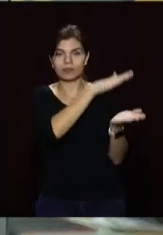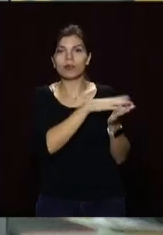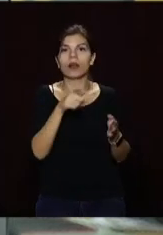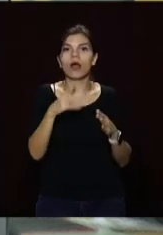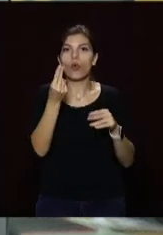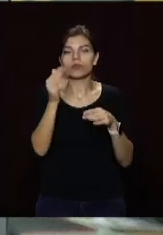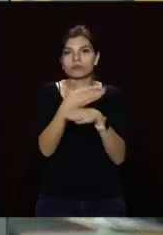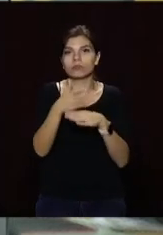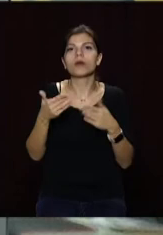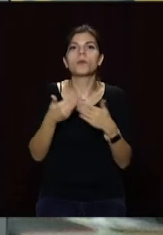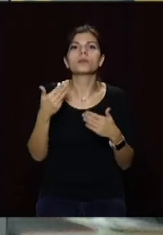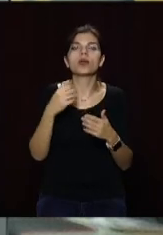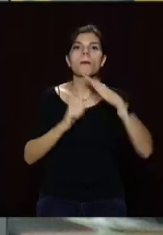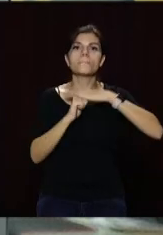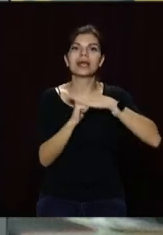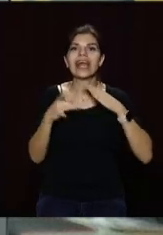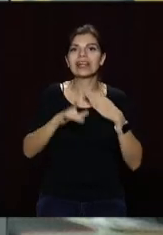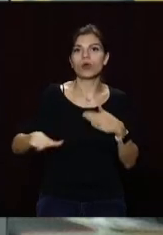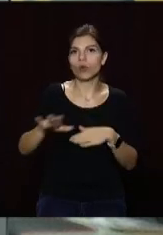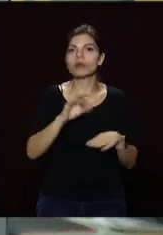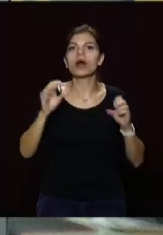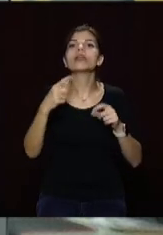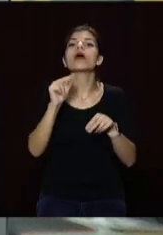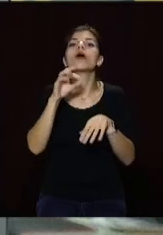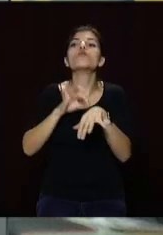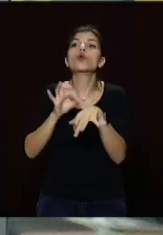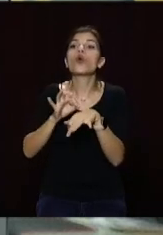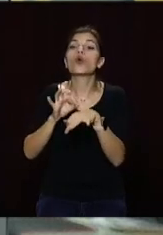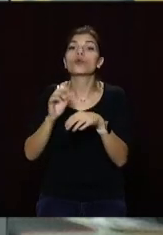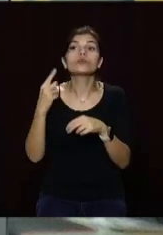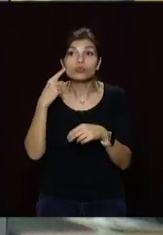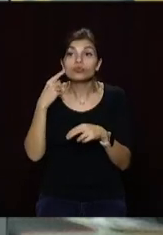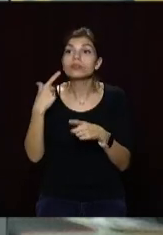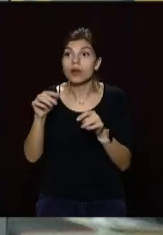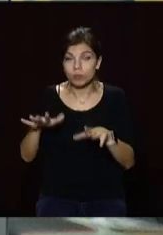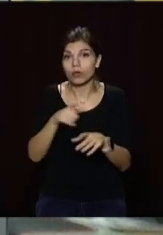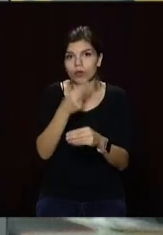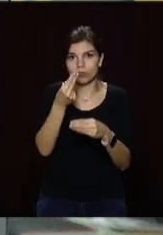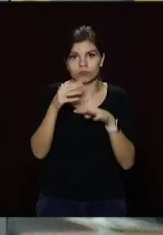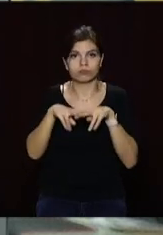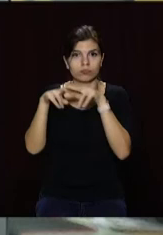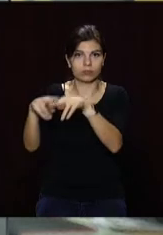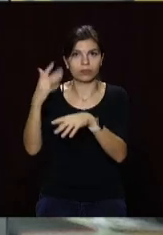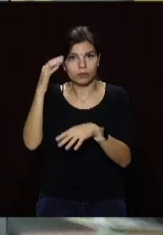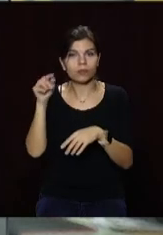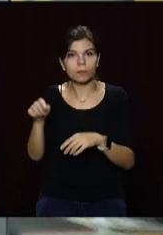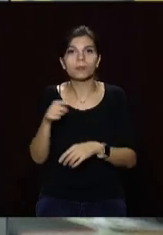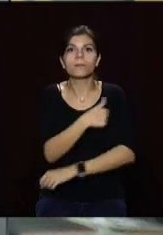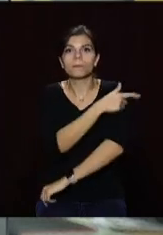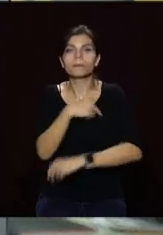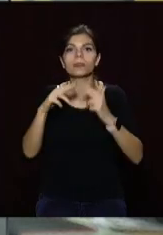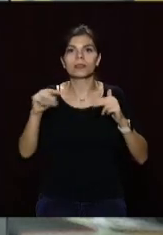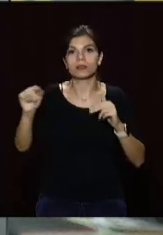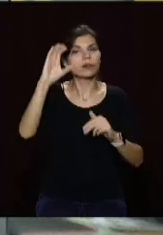розподілять між госпітальними базами регіону, де лікують хворих на COVID-19. Наразі ковідні центри розташовані в медзакладах